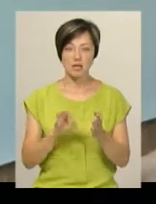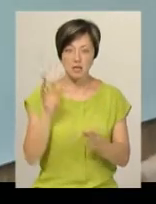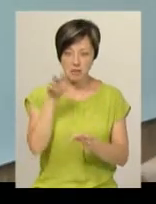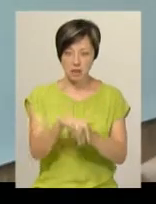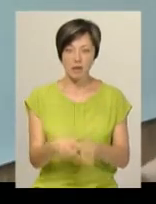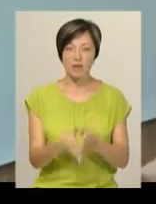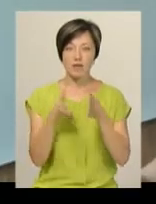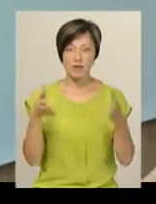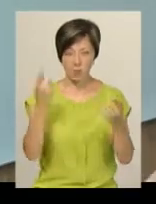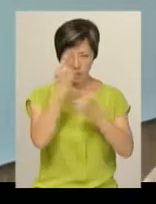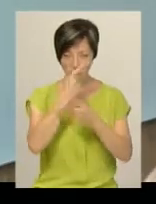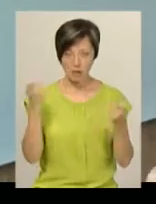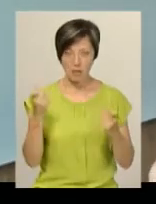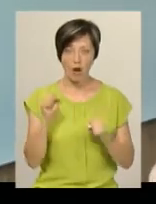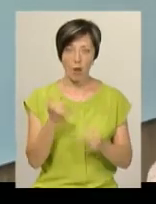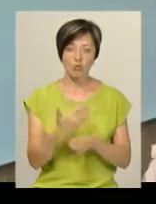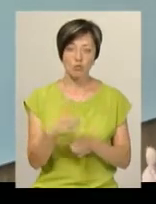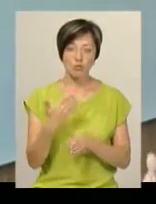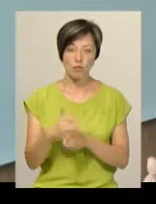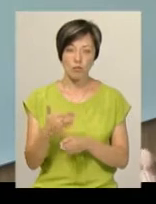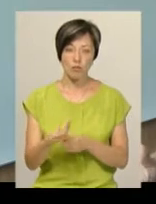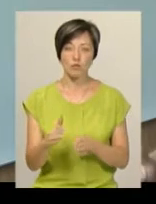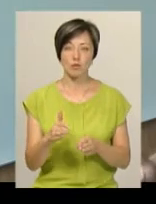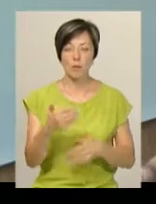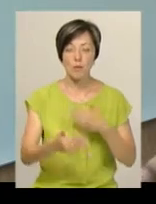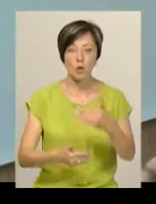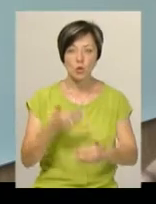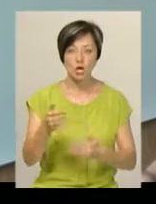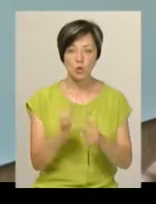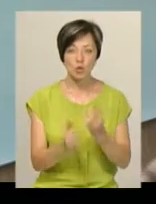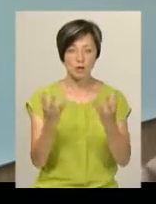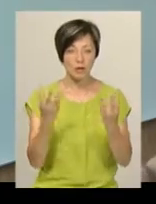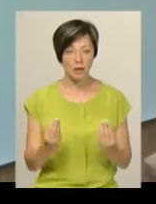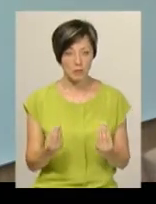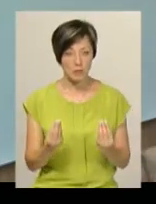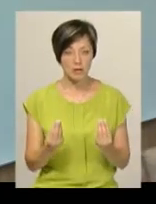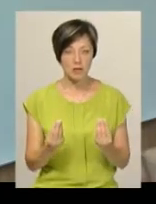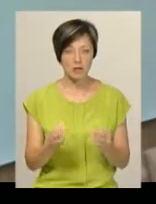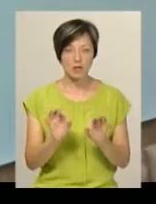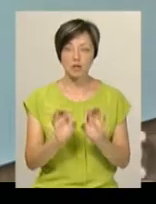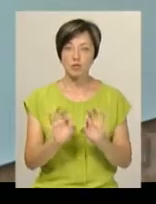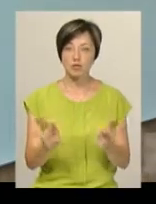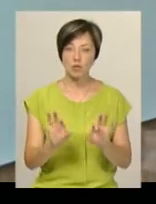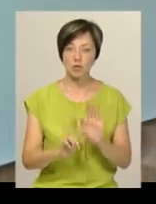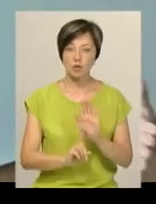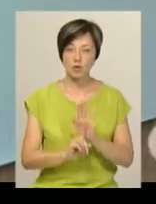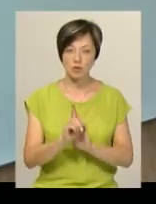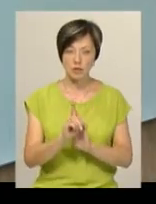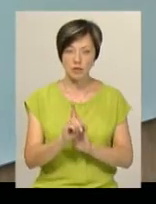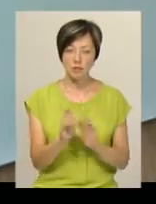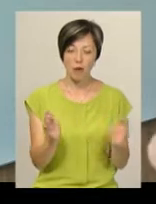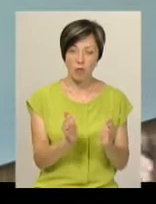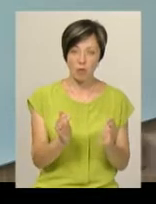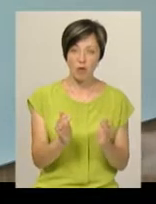величезною кількістю інформації, а поступово, по черзі, з кожним днем розпочинати з